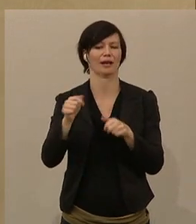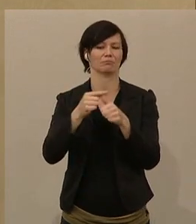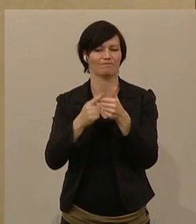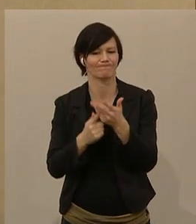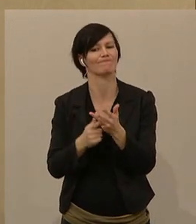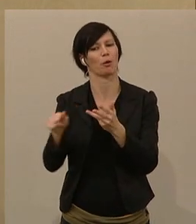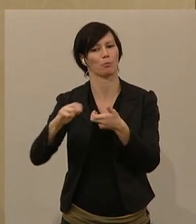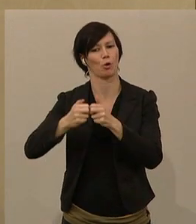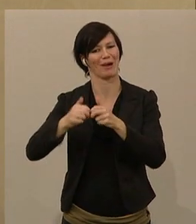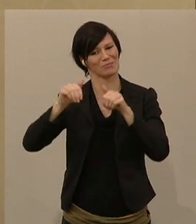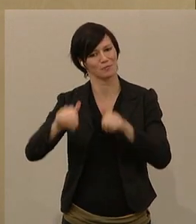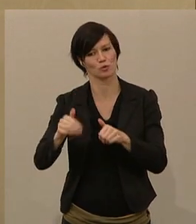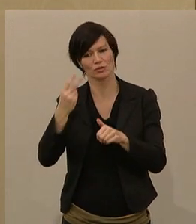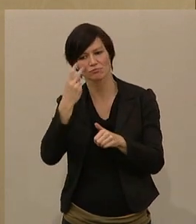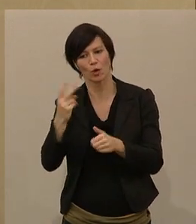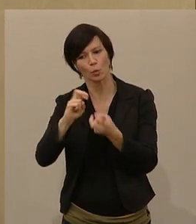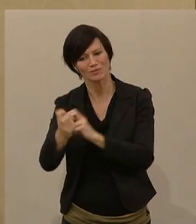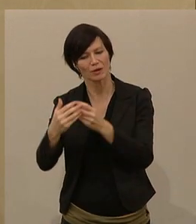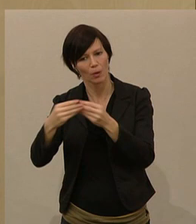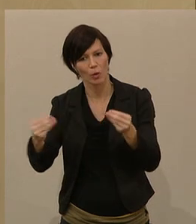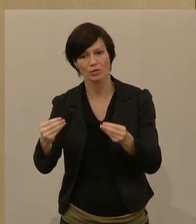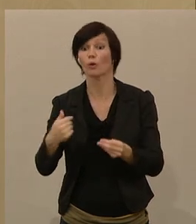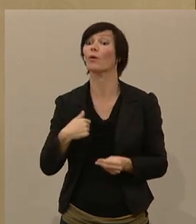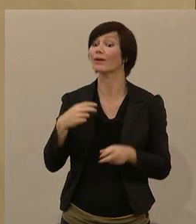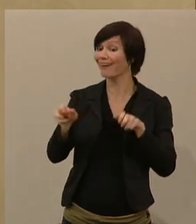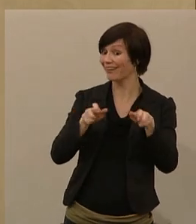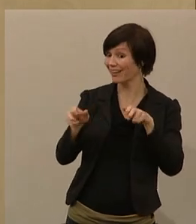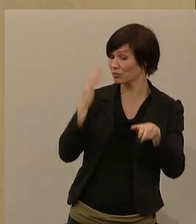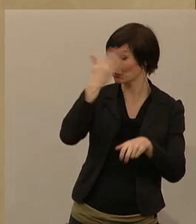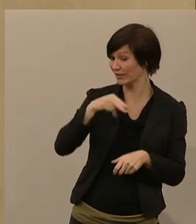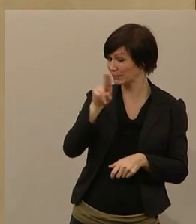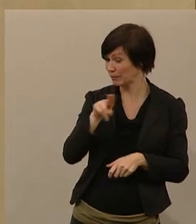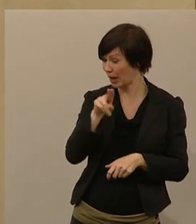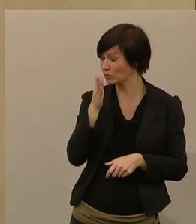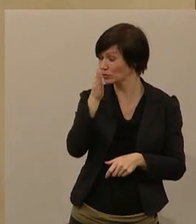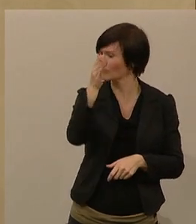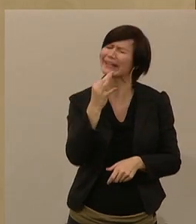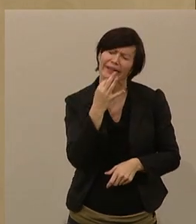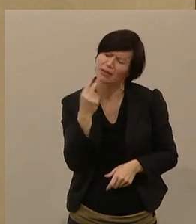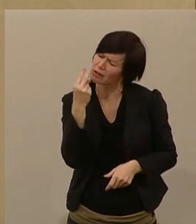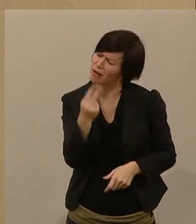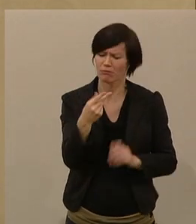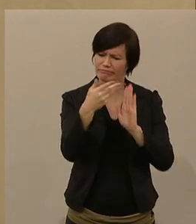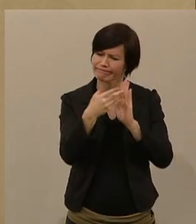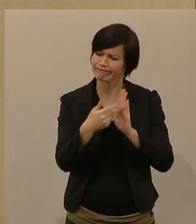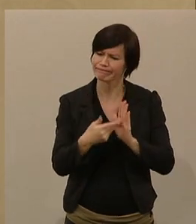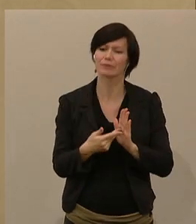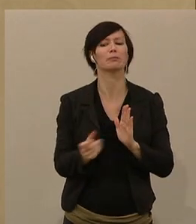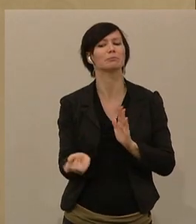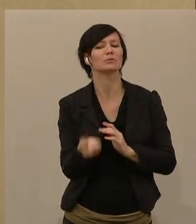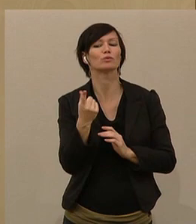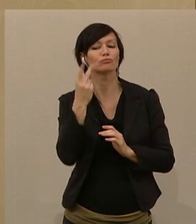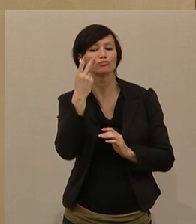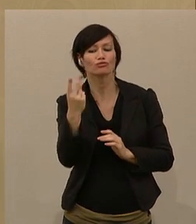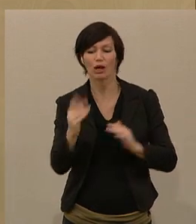aus Schwarz-Blau ganz genau beobachten, was sie tun wird um diese Einkommenskluft zwischen den unteren Einkommen, insbesondere